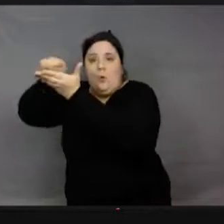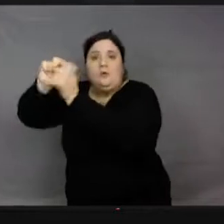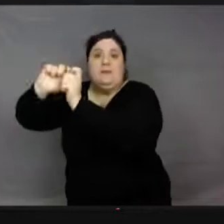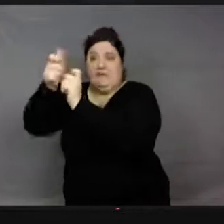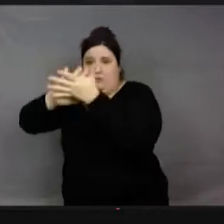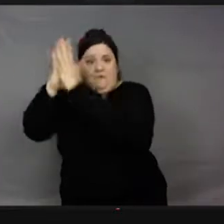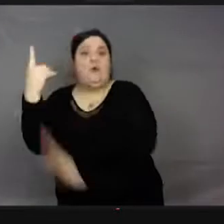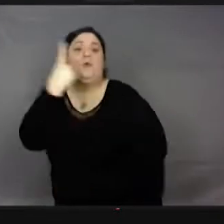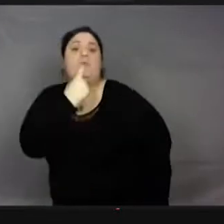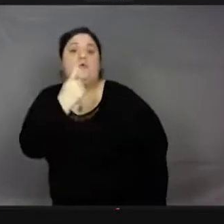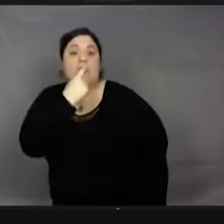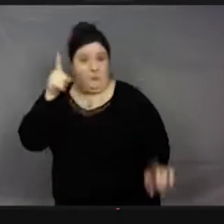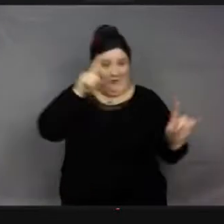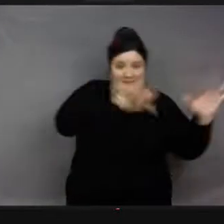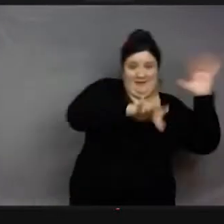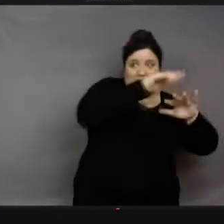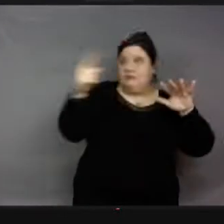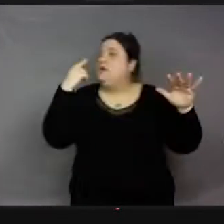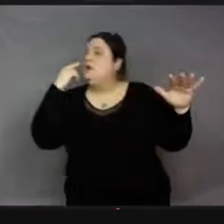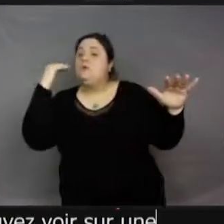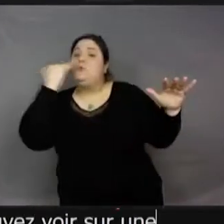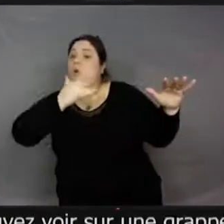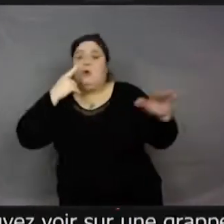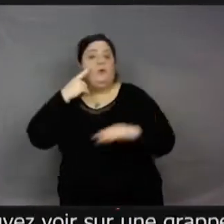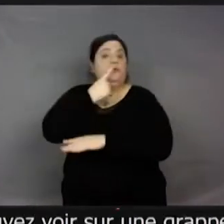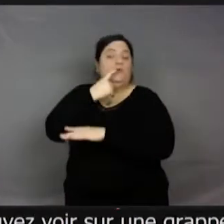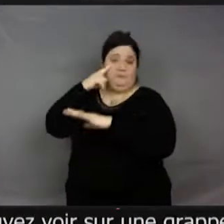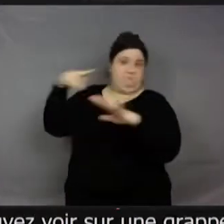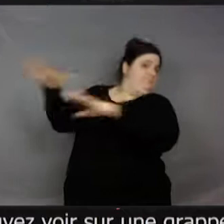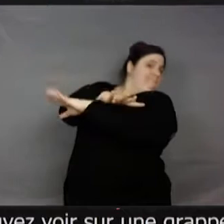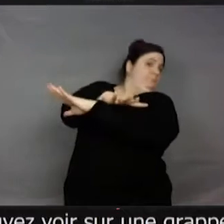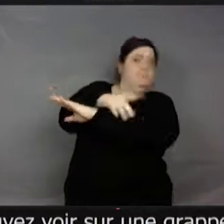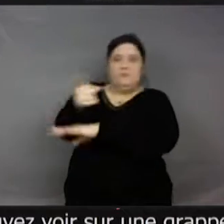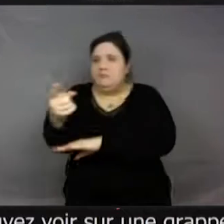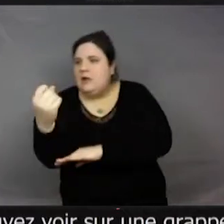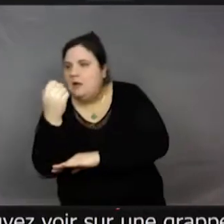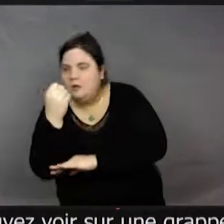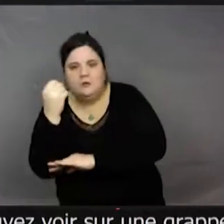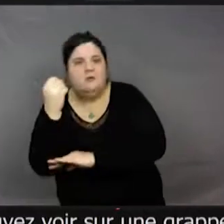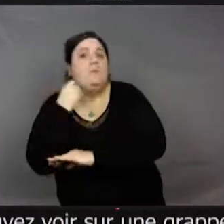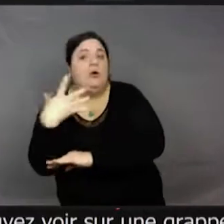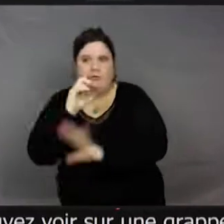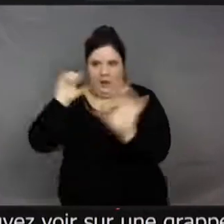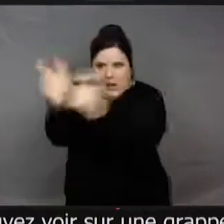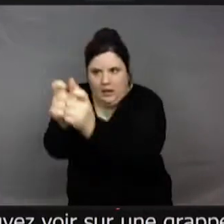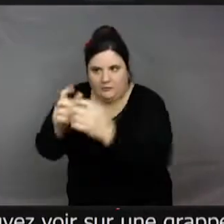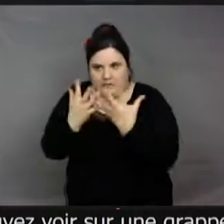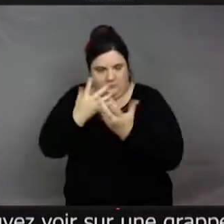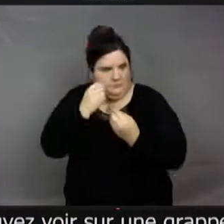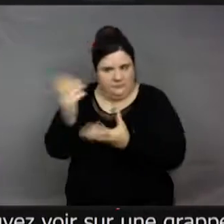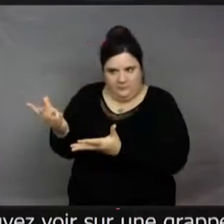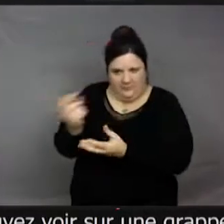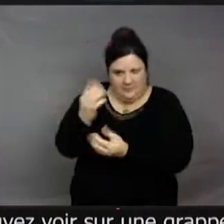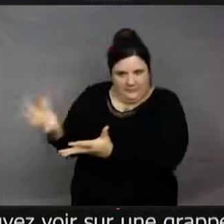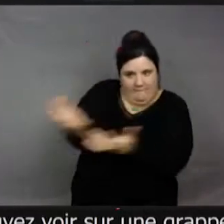et les autres qui sont restées blanches ou jaunettes, de mémoire. Et du coup, les insectes en arrivant ne vont pas perdre du temps à